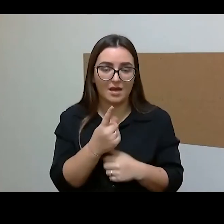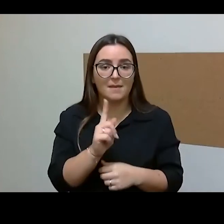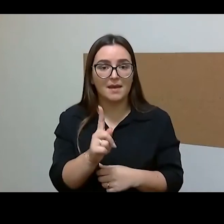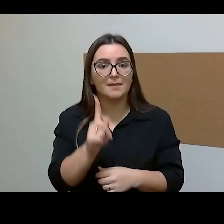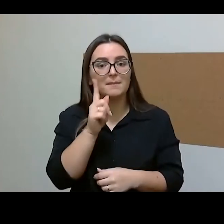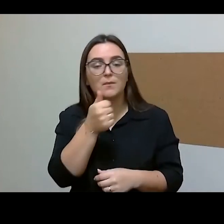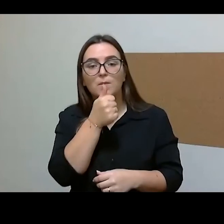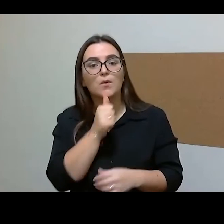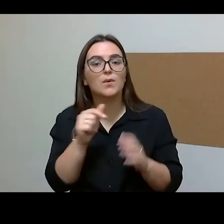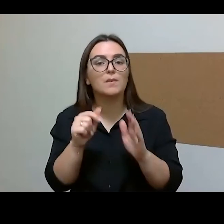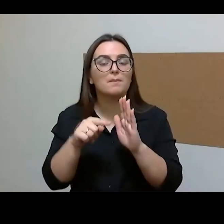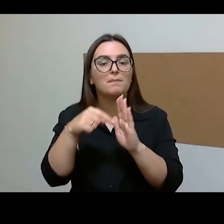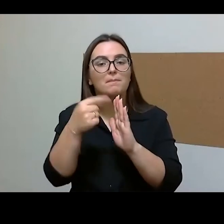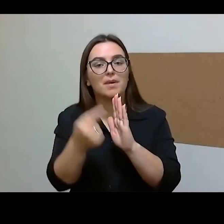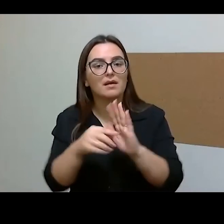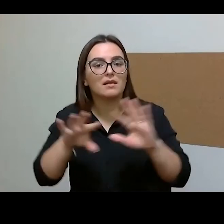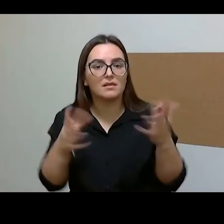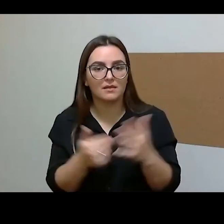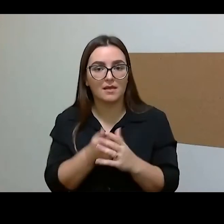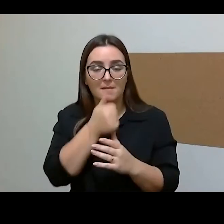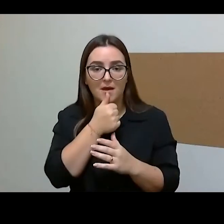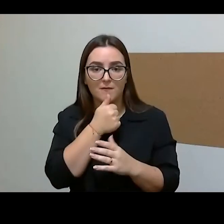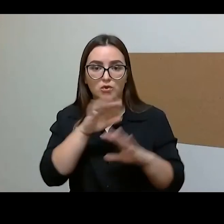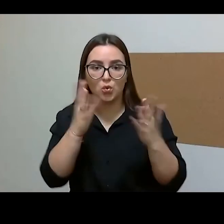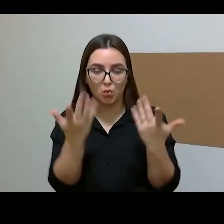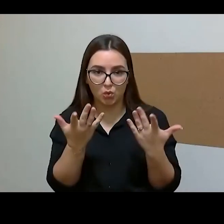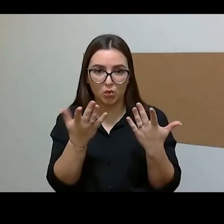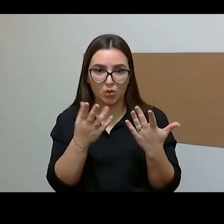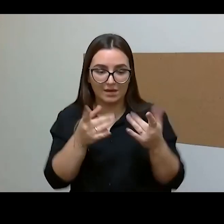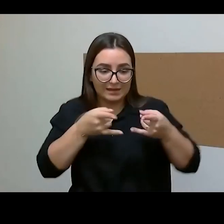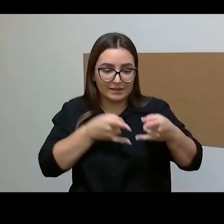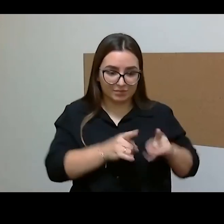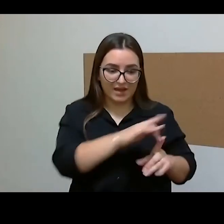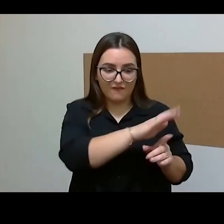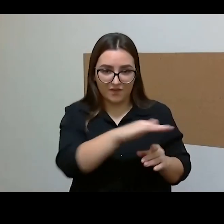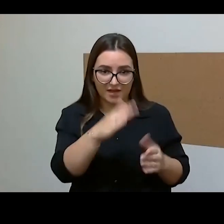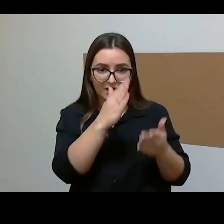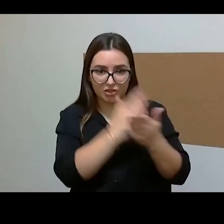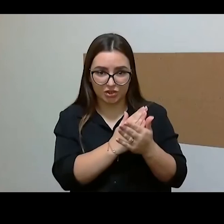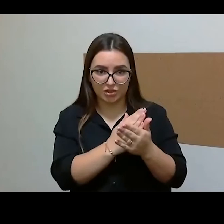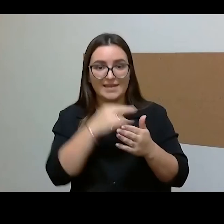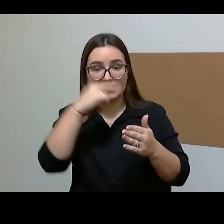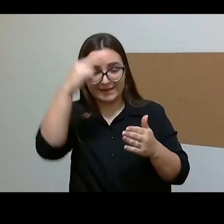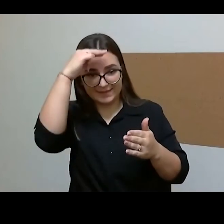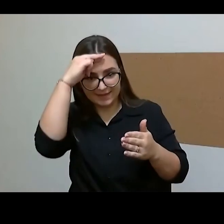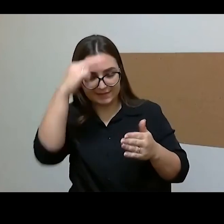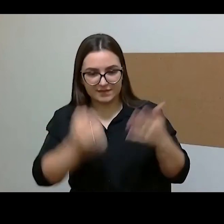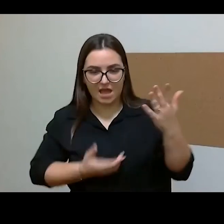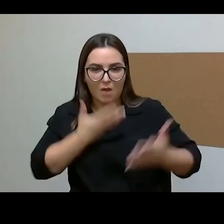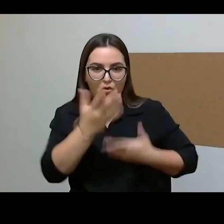jūsų nuomonė, kai tėtis turi nuo pat pirmų dienų su vaiku tvirtą emocinį ryšį,